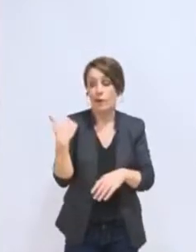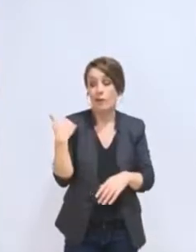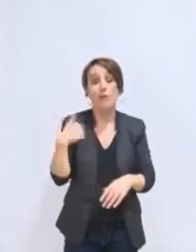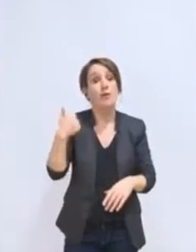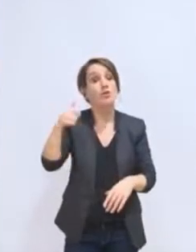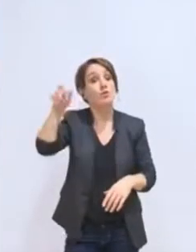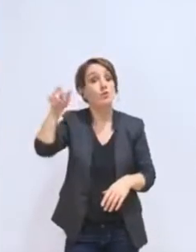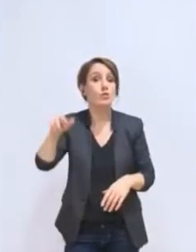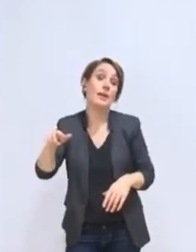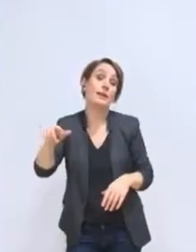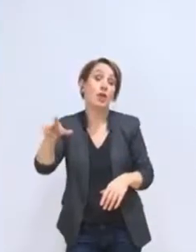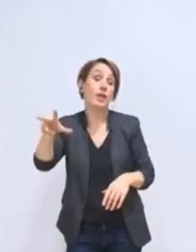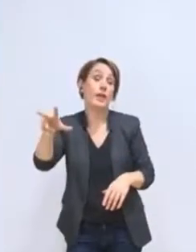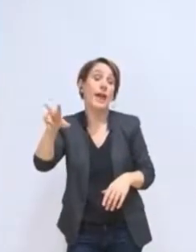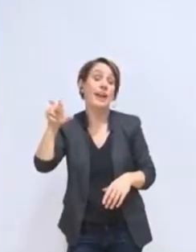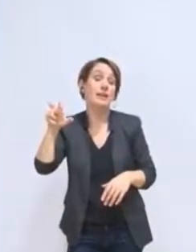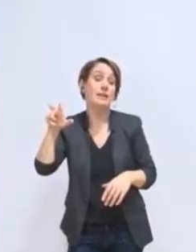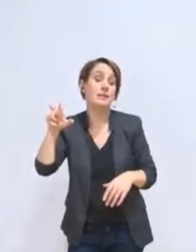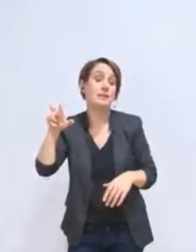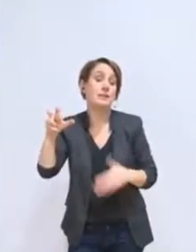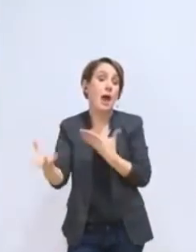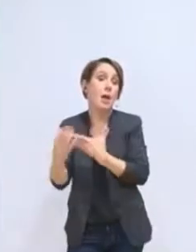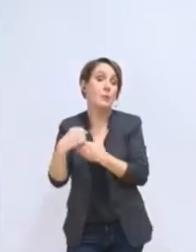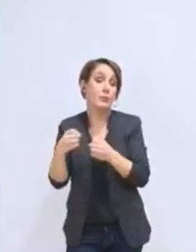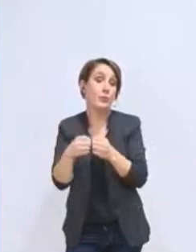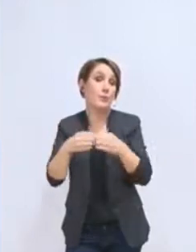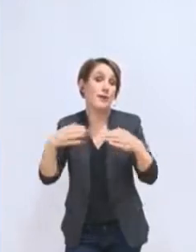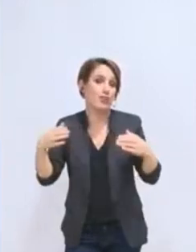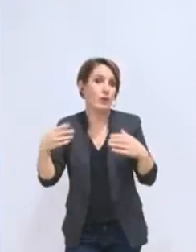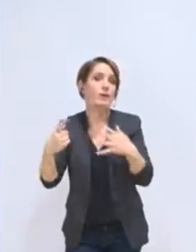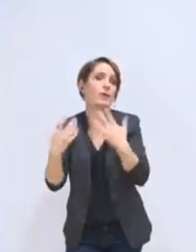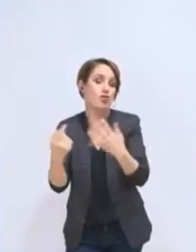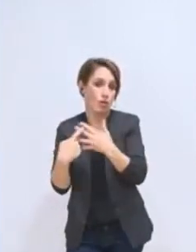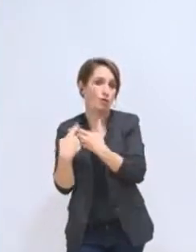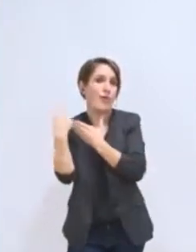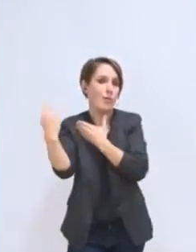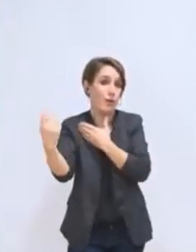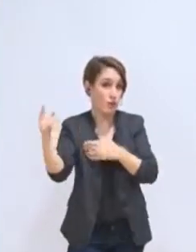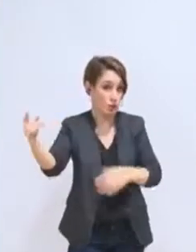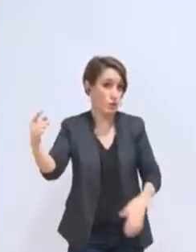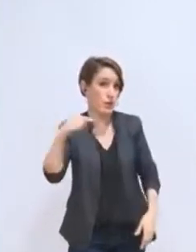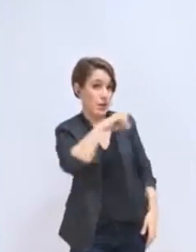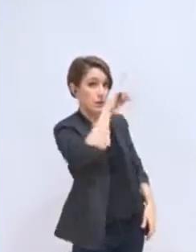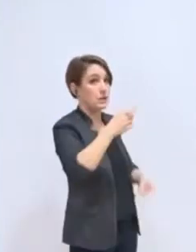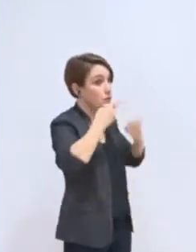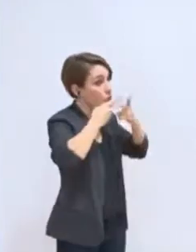questionné sur cette question-là. Votre plan de sauvegarde,